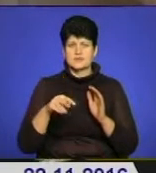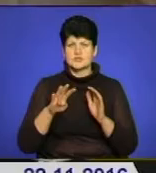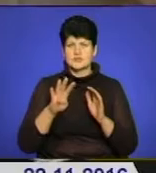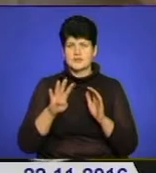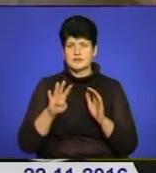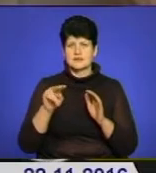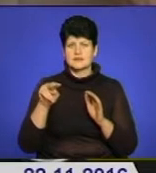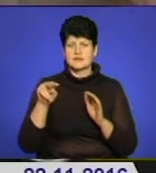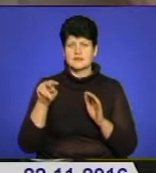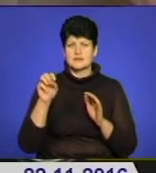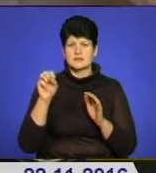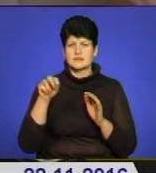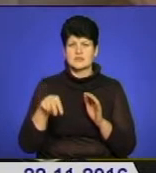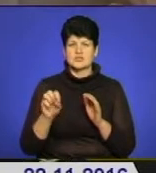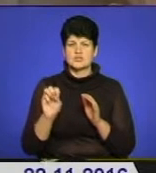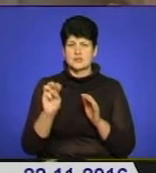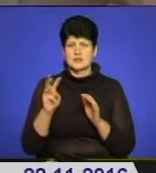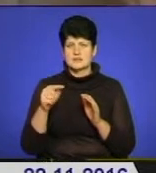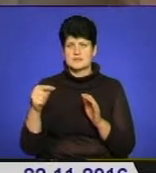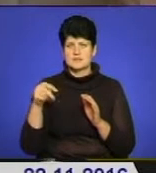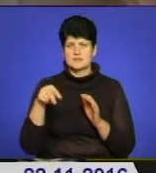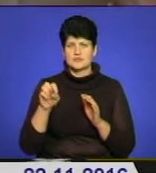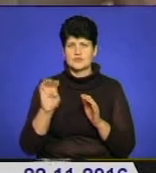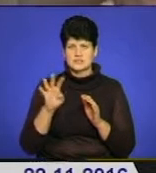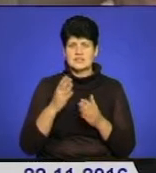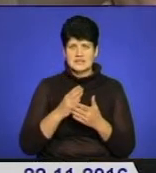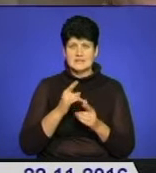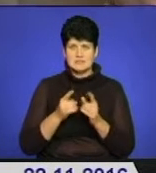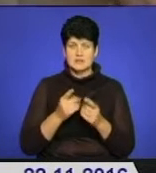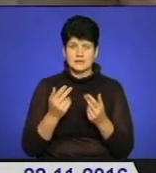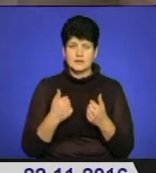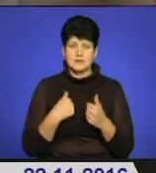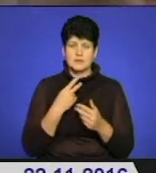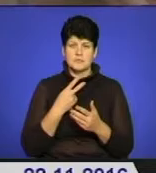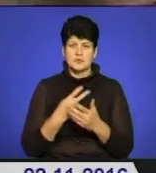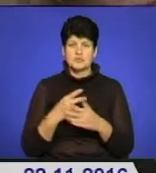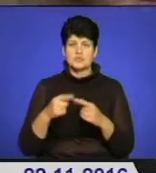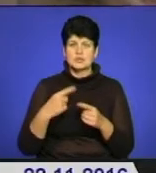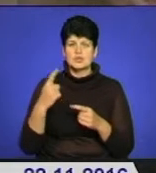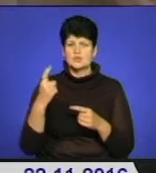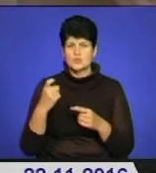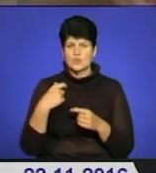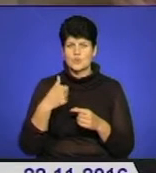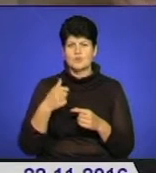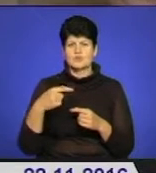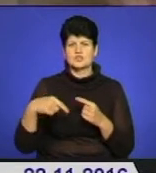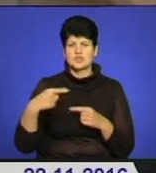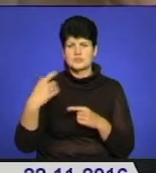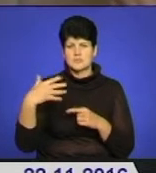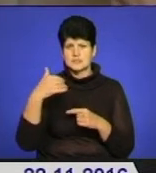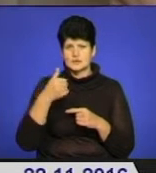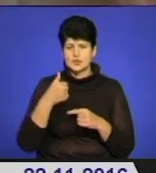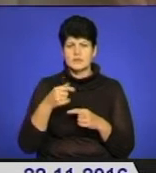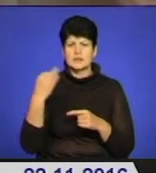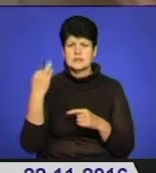оце не можна називати святом, це не можна називати святом. Цей Майдан є для мене третім. 90-й рік,